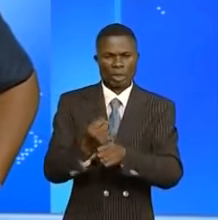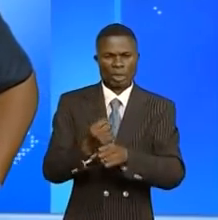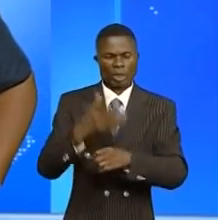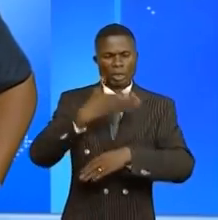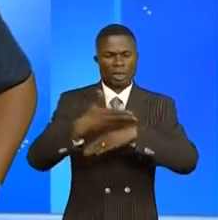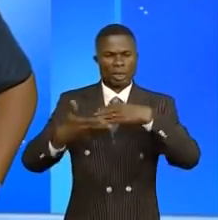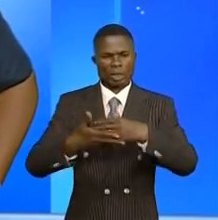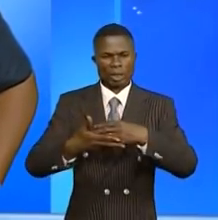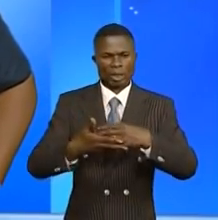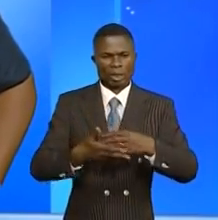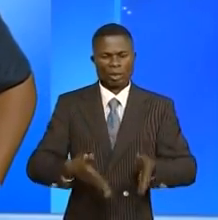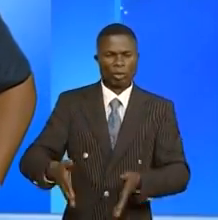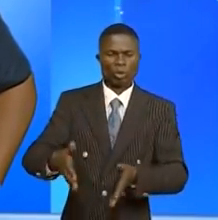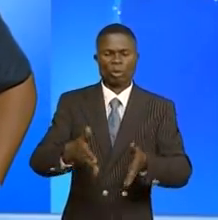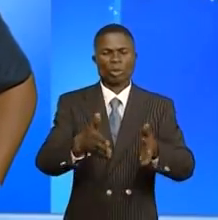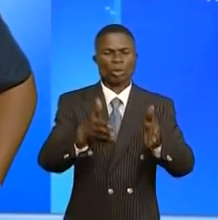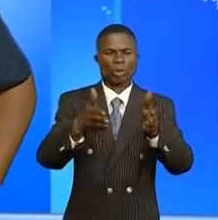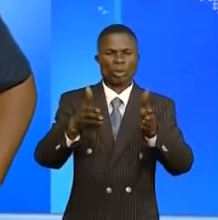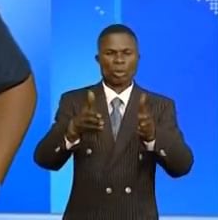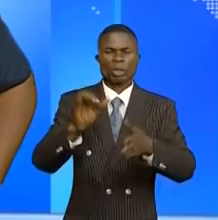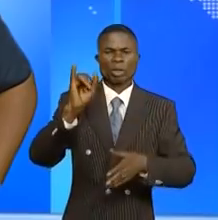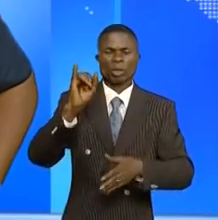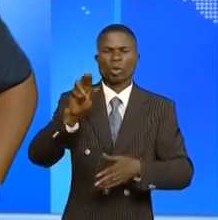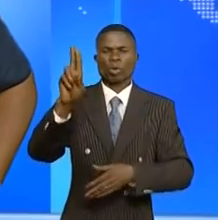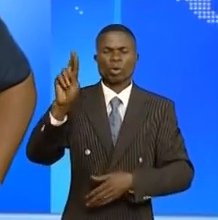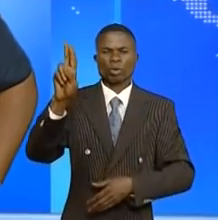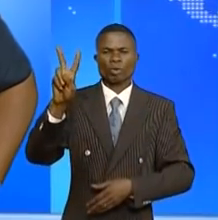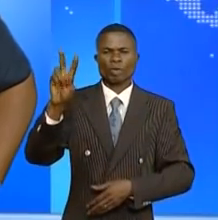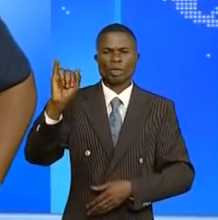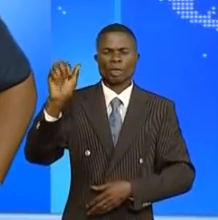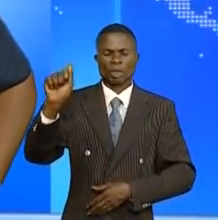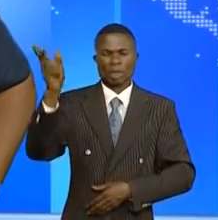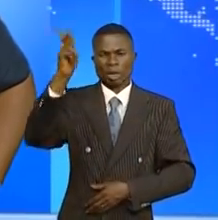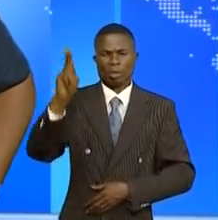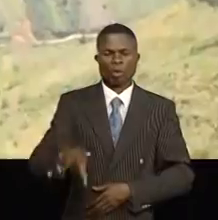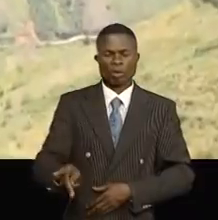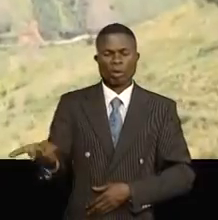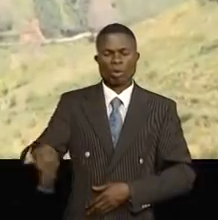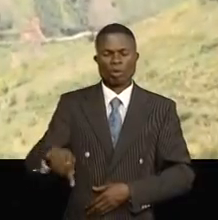de réhabilitation de la route Ouvira dans la province du Sud-Kivu.